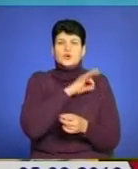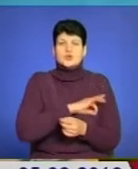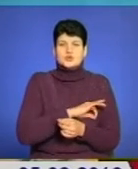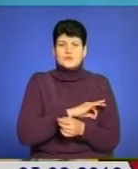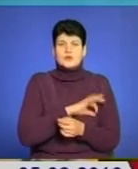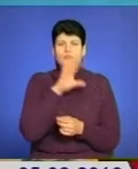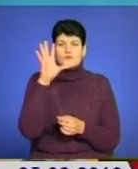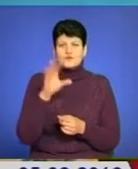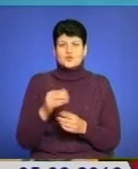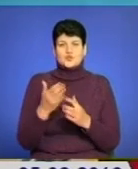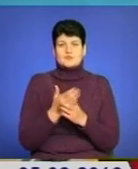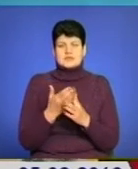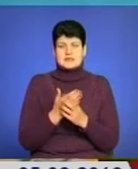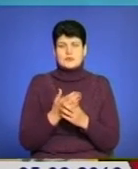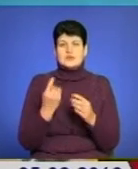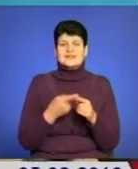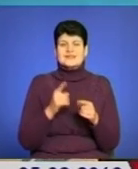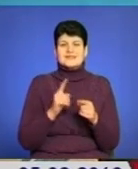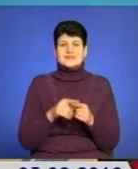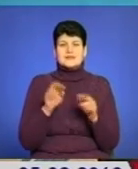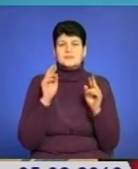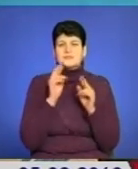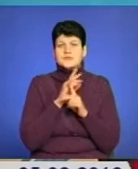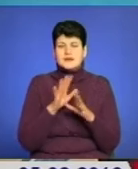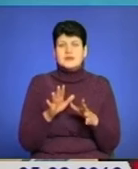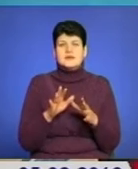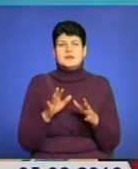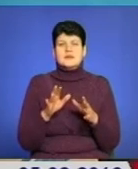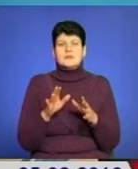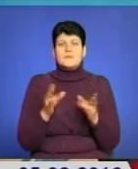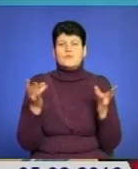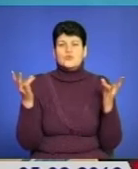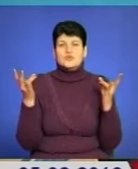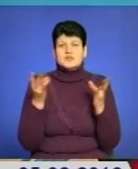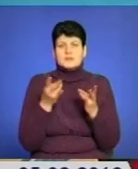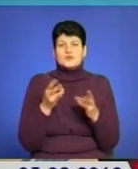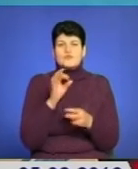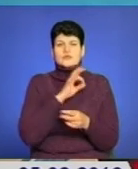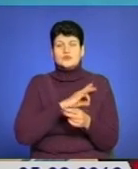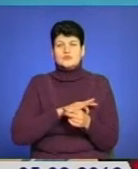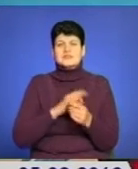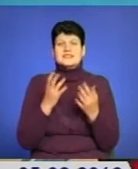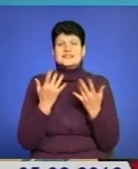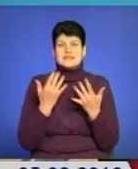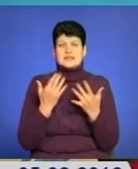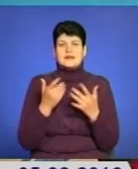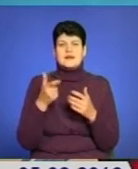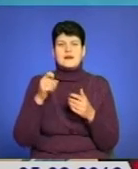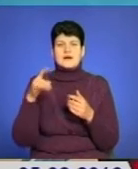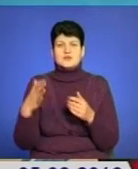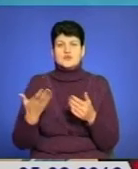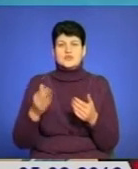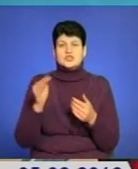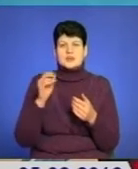всю субсидію, це далеко не так, це зовсім не так. Потрібно використовувати стільки природнього газу чи житлово-комунальних